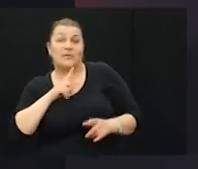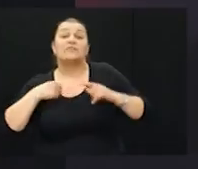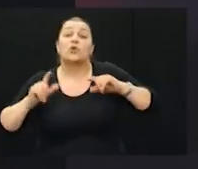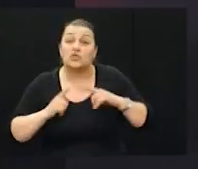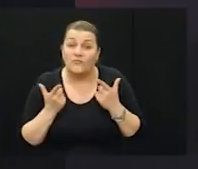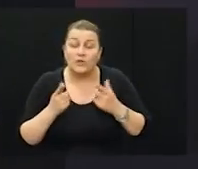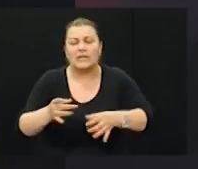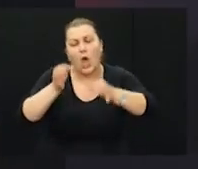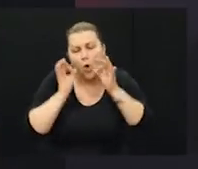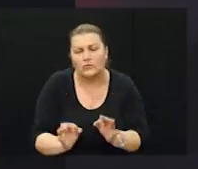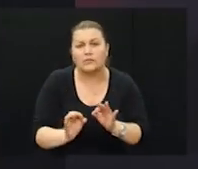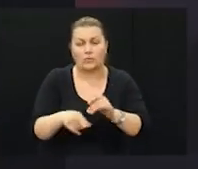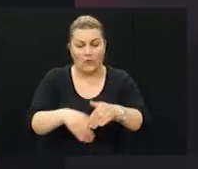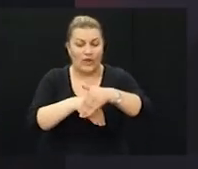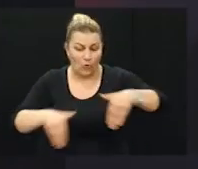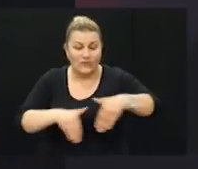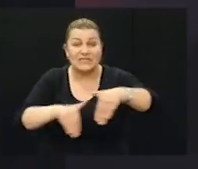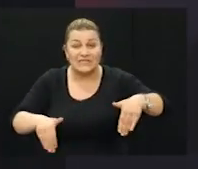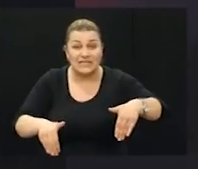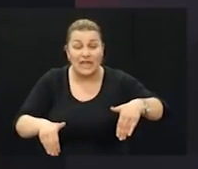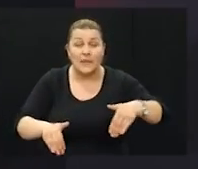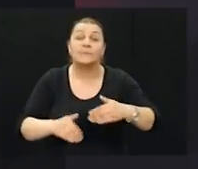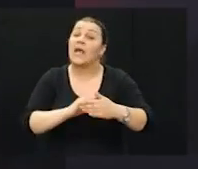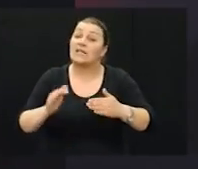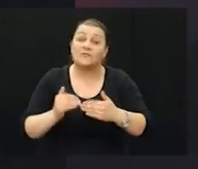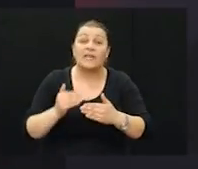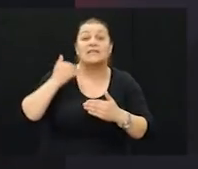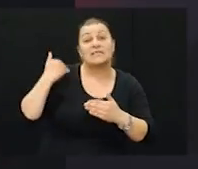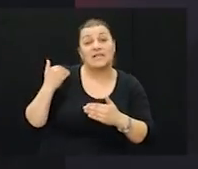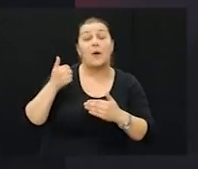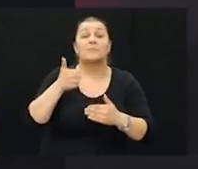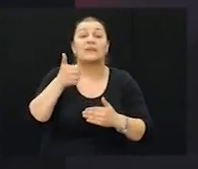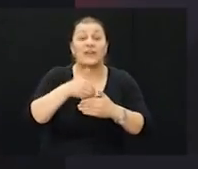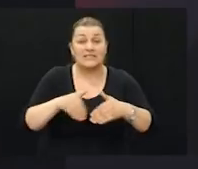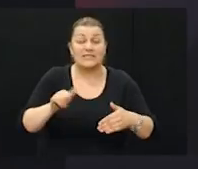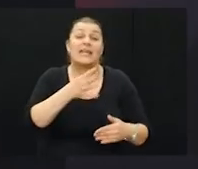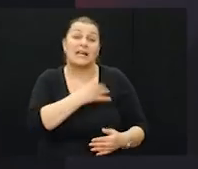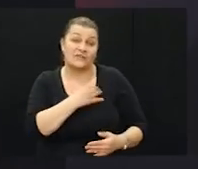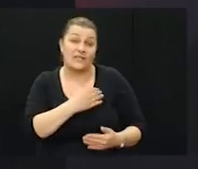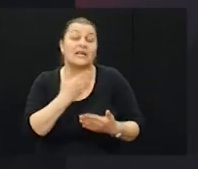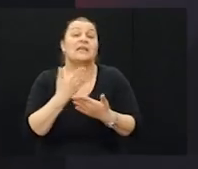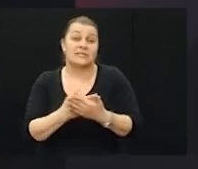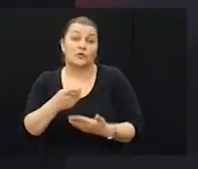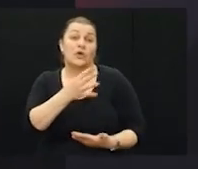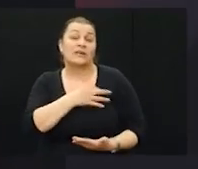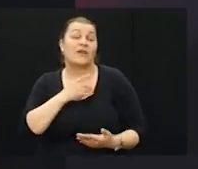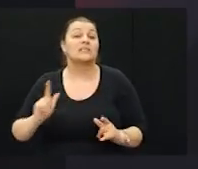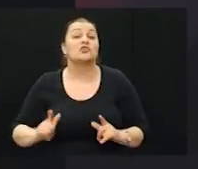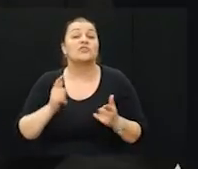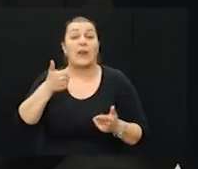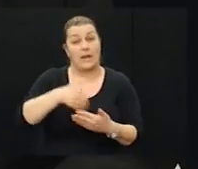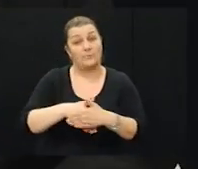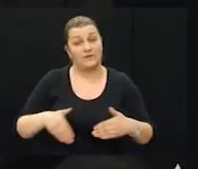osigurali sve crte iza da funkcioniraju, a sve iza Prve crte je Hrvatska i zato je Hrvatska živjela na Prvoj crti.